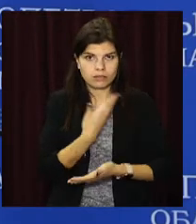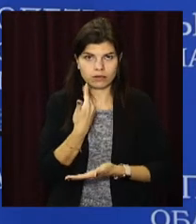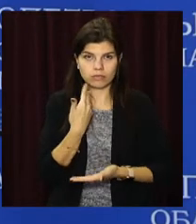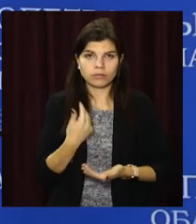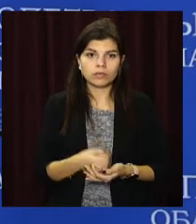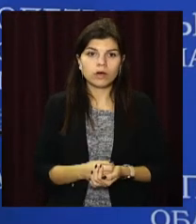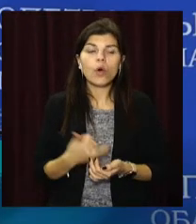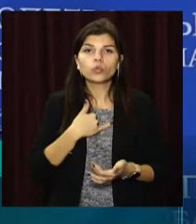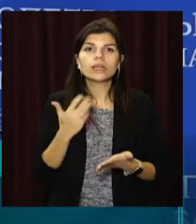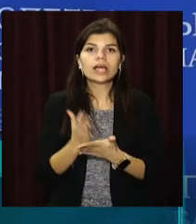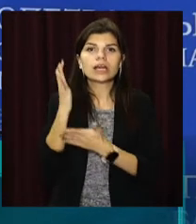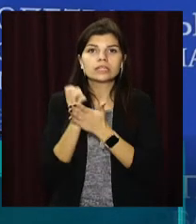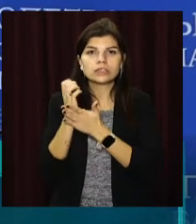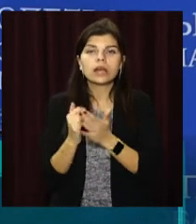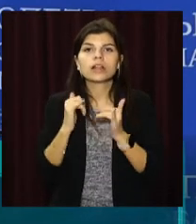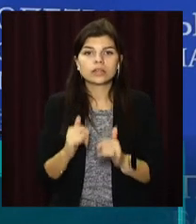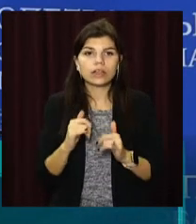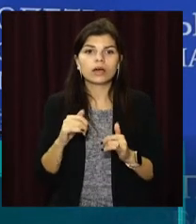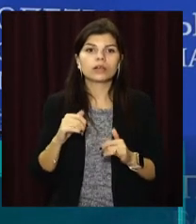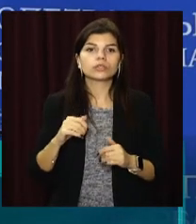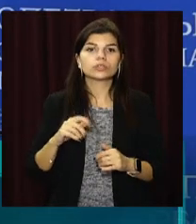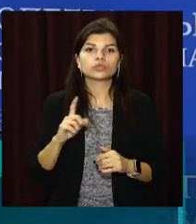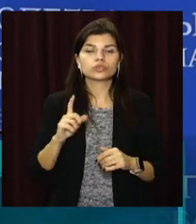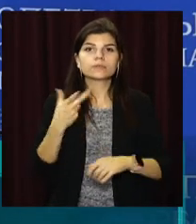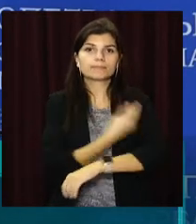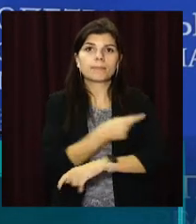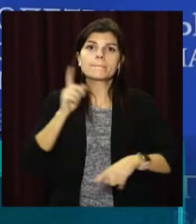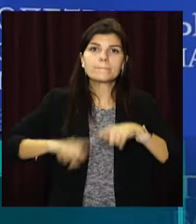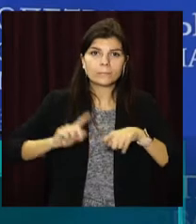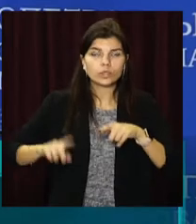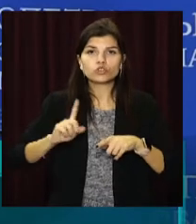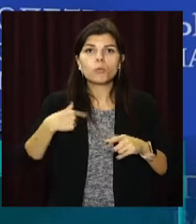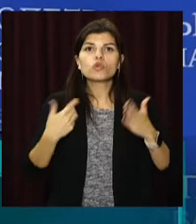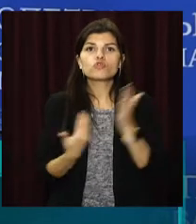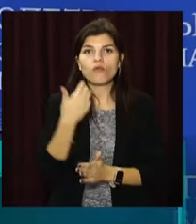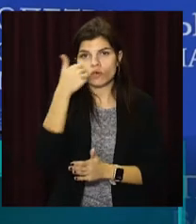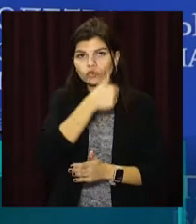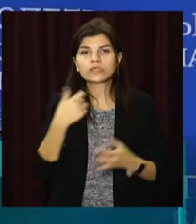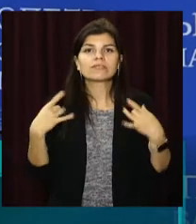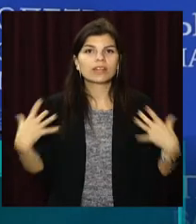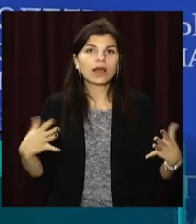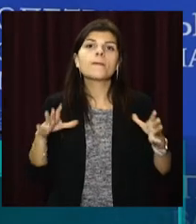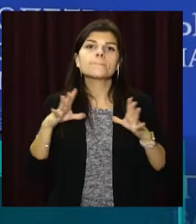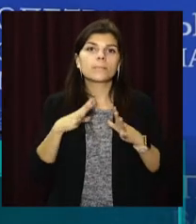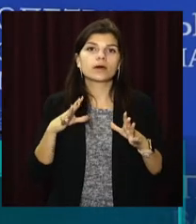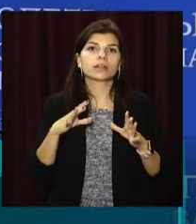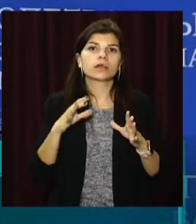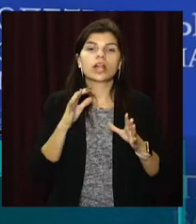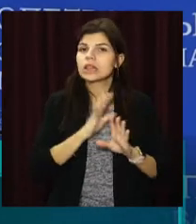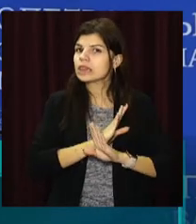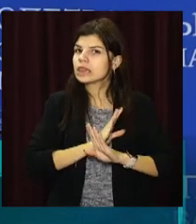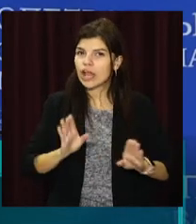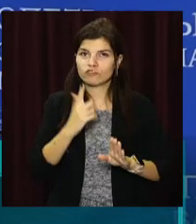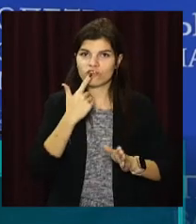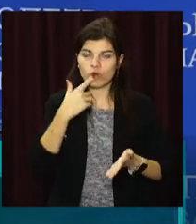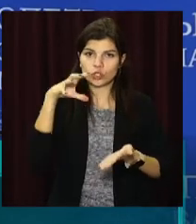є резерви для пришвидшення темпів щеплення, щоб ми вже новорічні світа з вами перебували і не в червоній